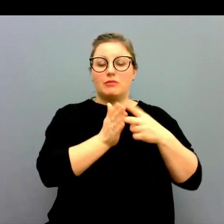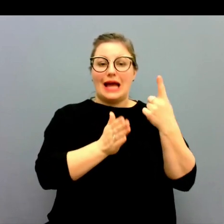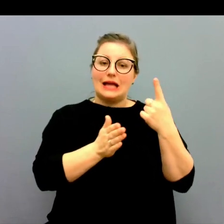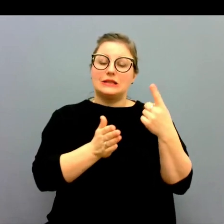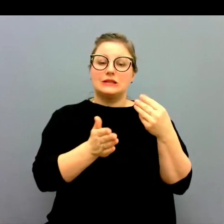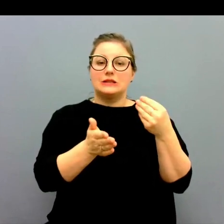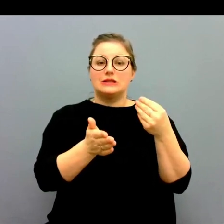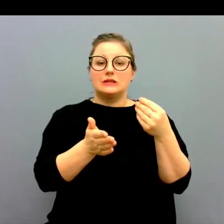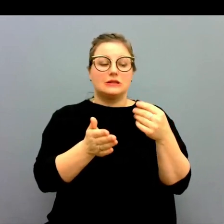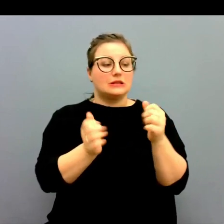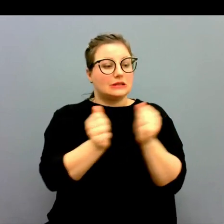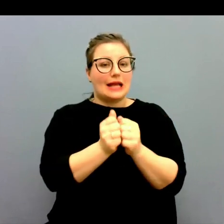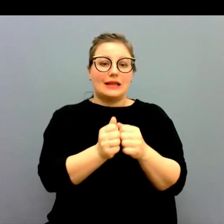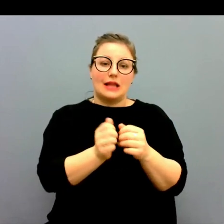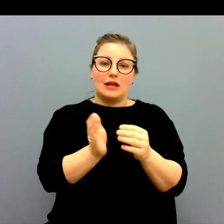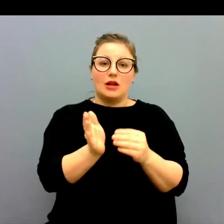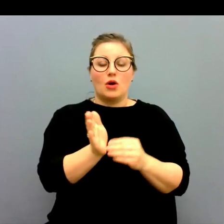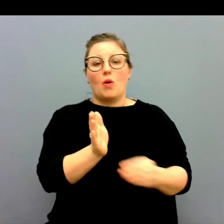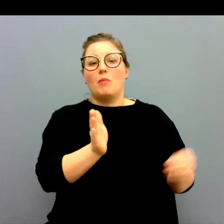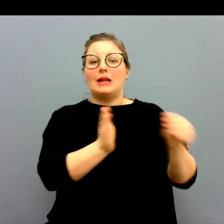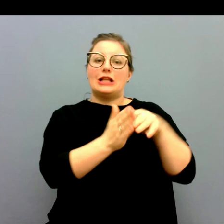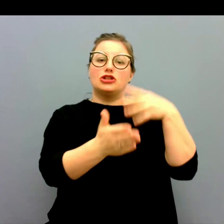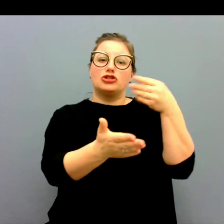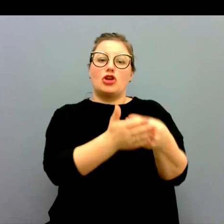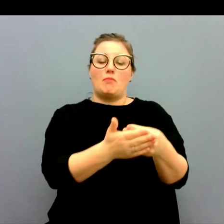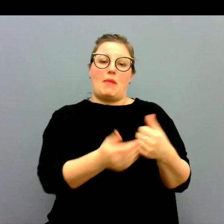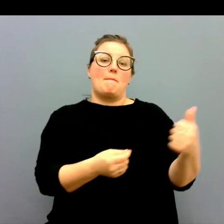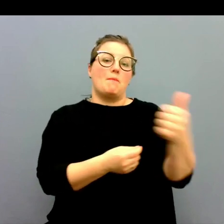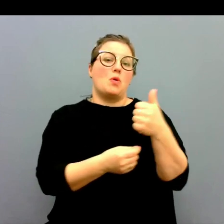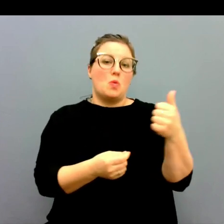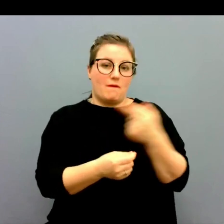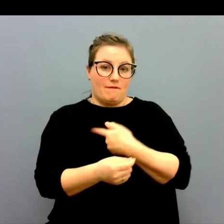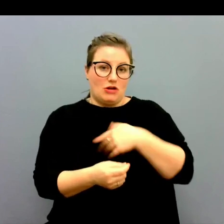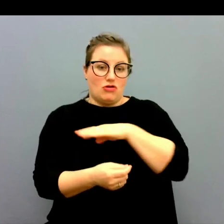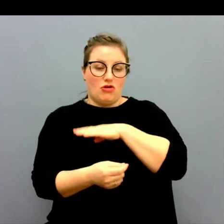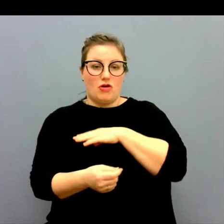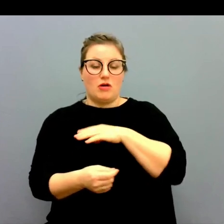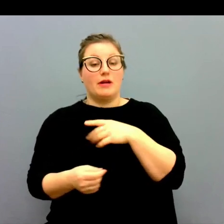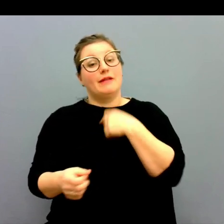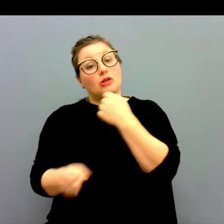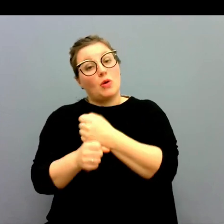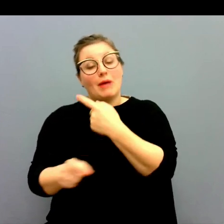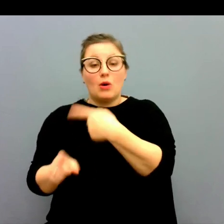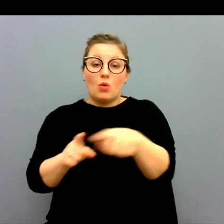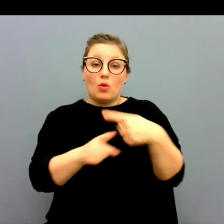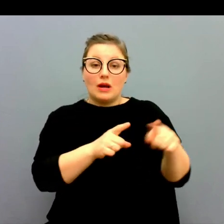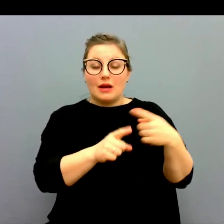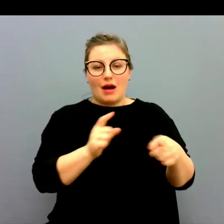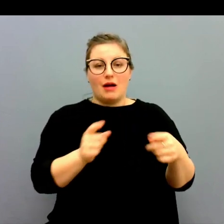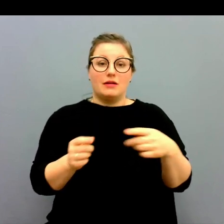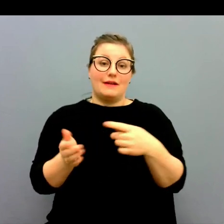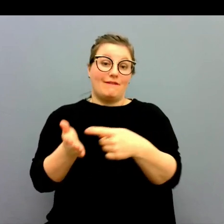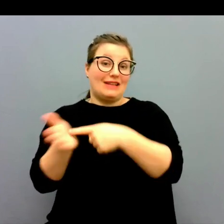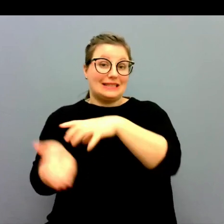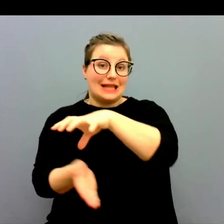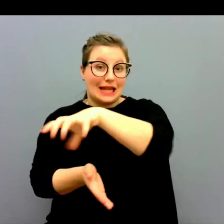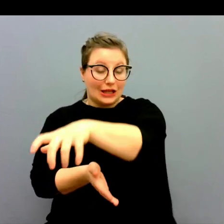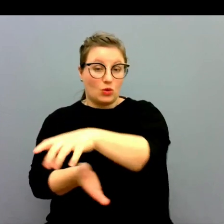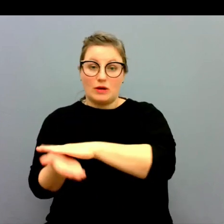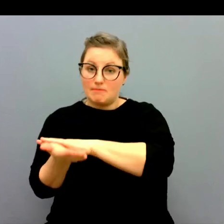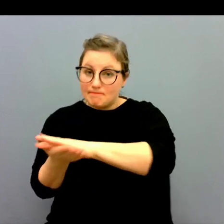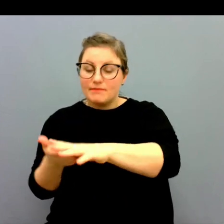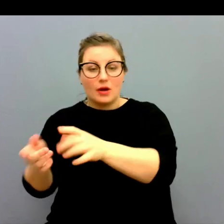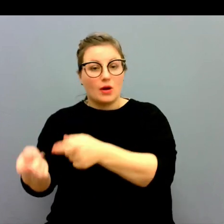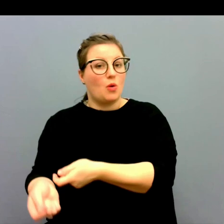kompletteringsköpa det behovet som vi har. Vi jobbar lite olika i frågan. Vi har ju regioner som